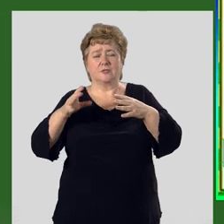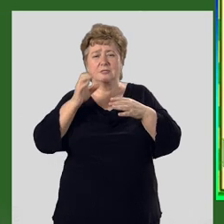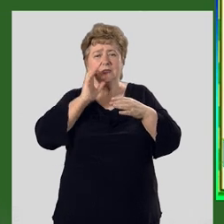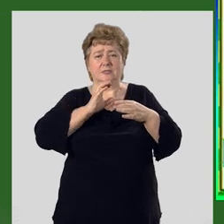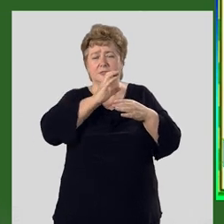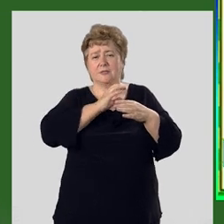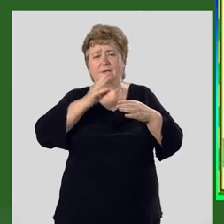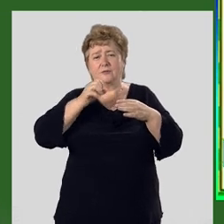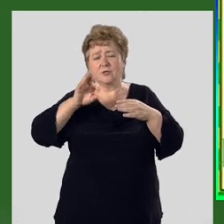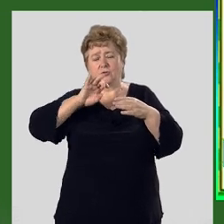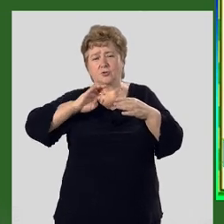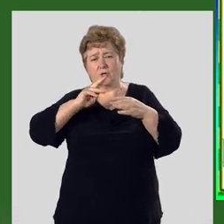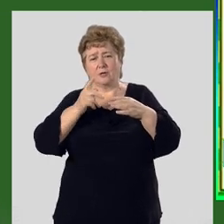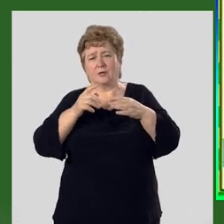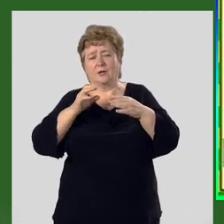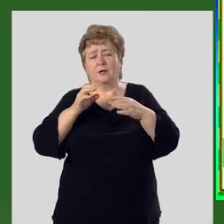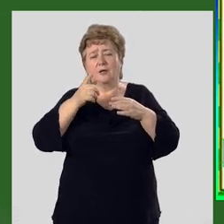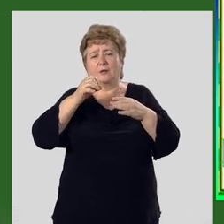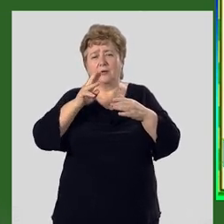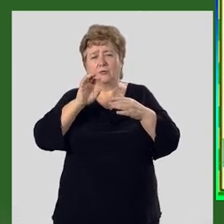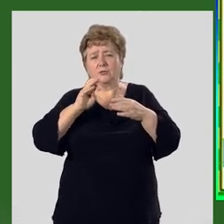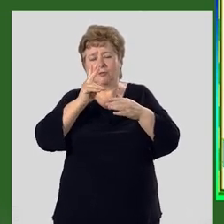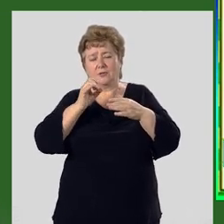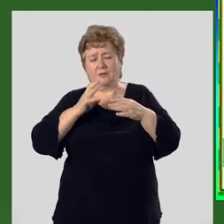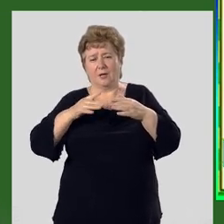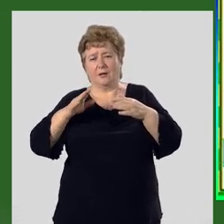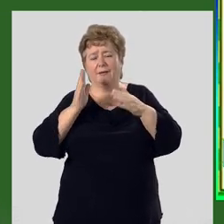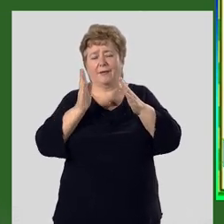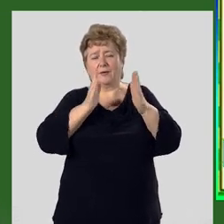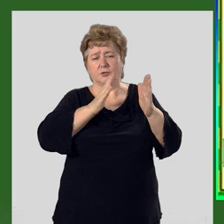Северном Теньшане геосинклинальный режим.